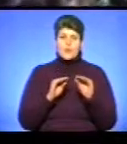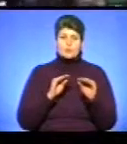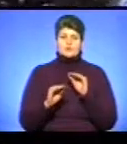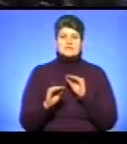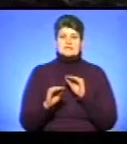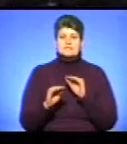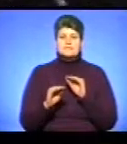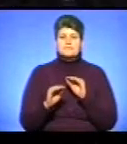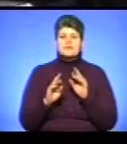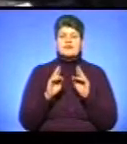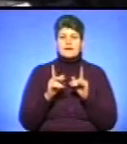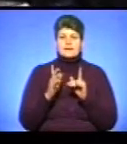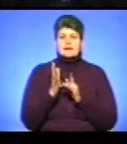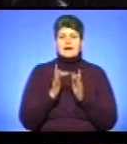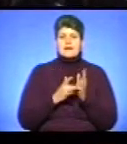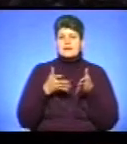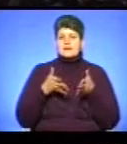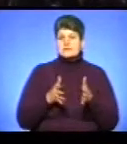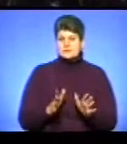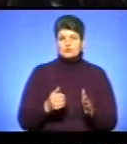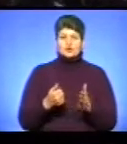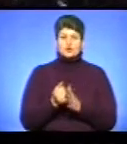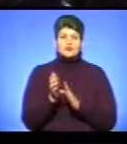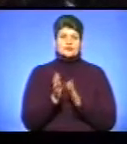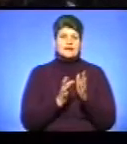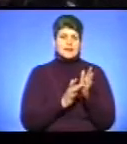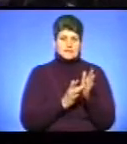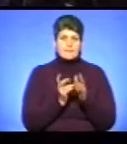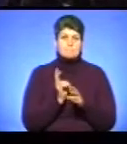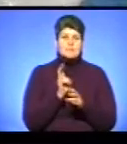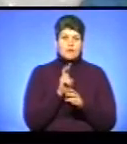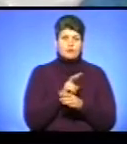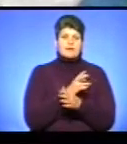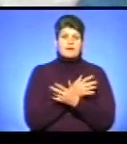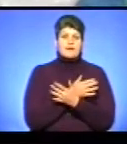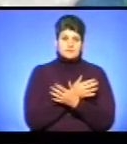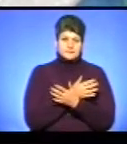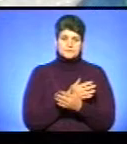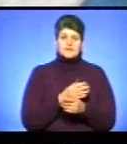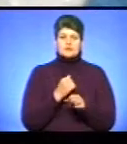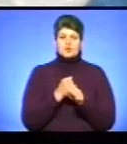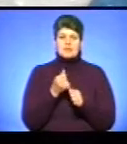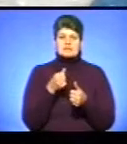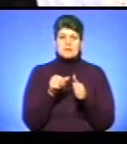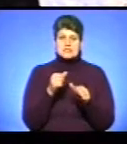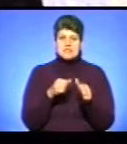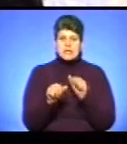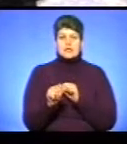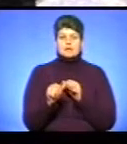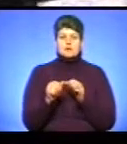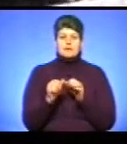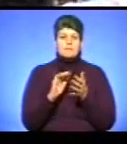на ліздво, як до Ісуса Христа приходить ангел. Зроблено в нас пастеліну з блісток.